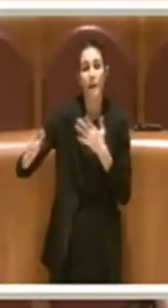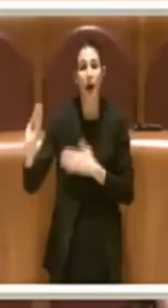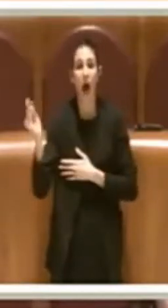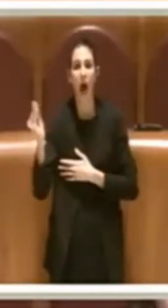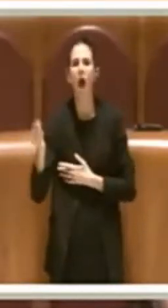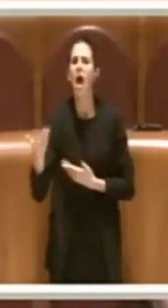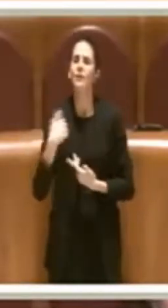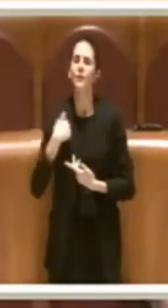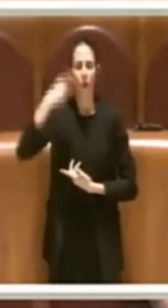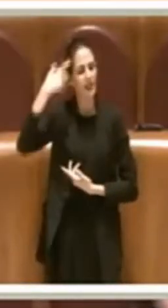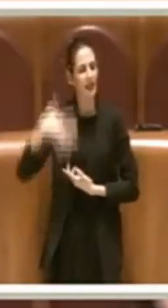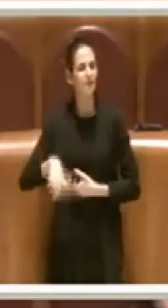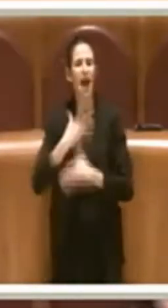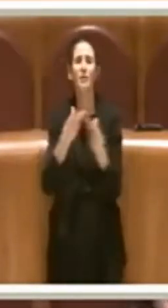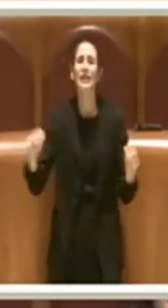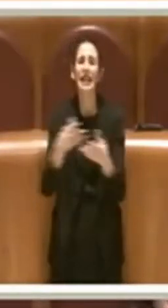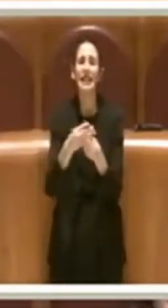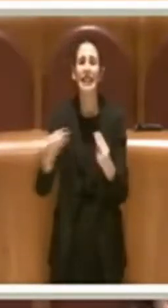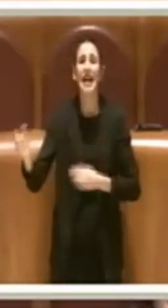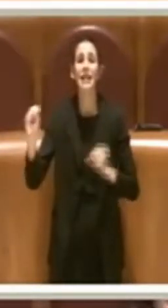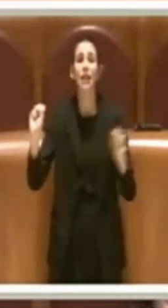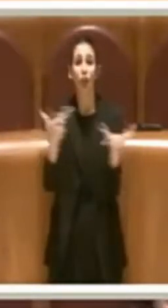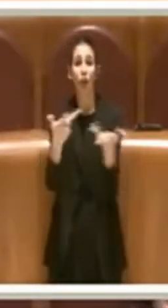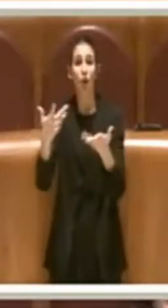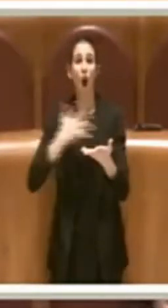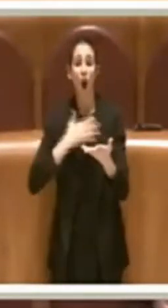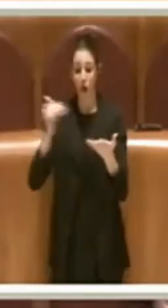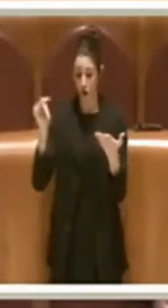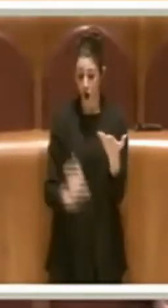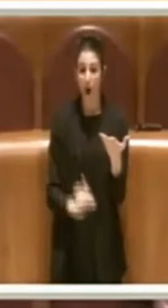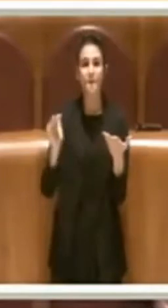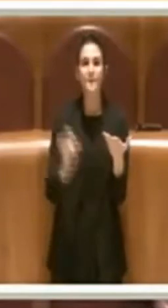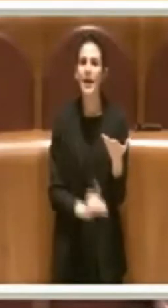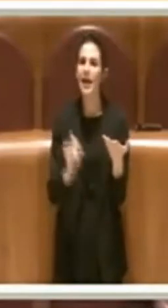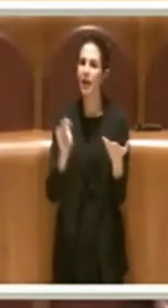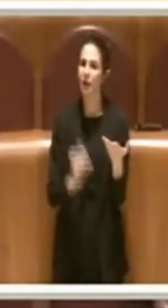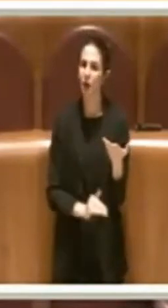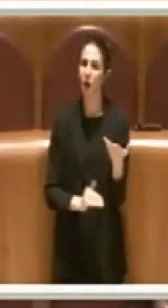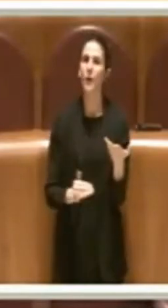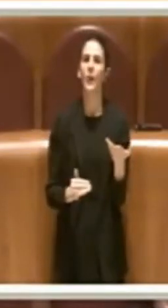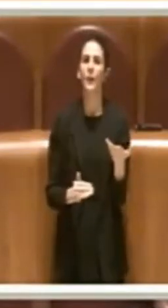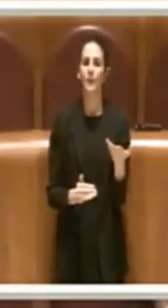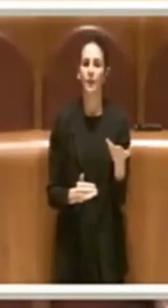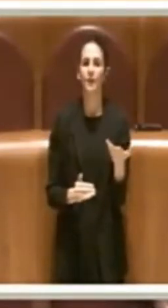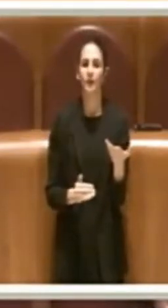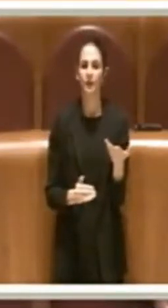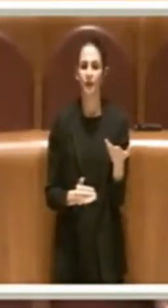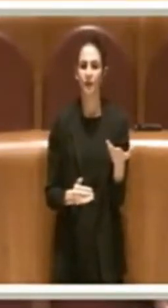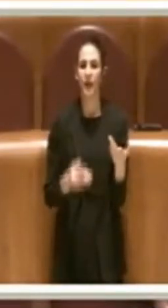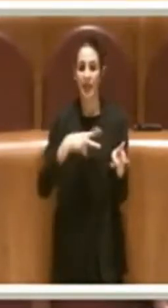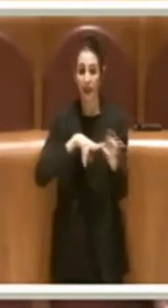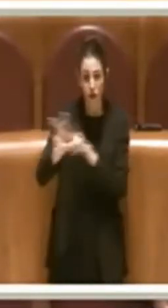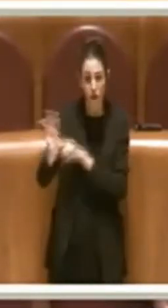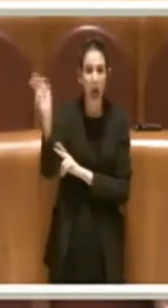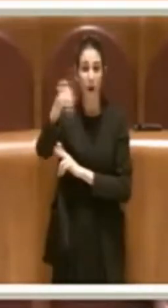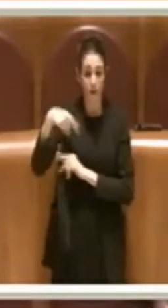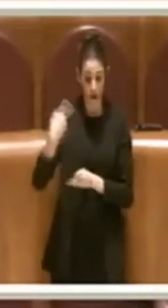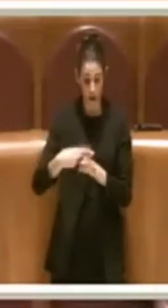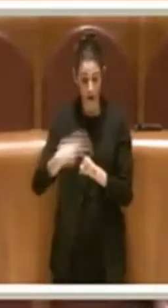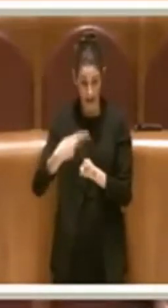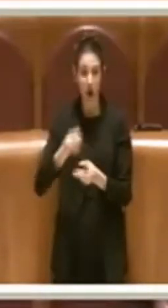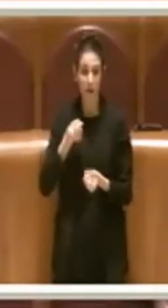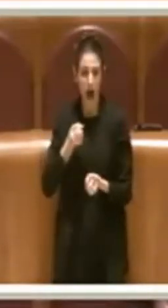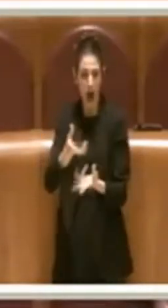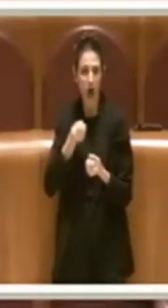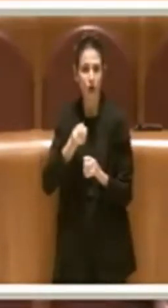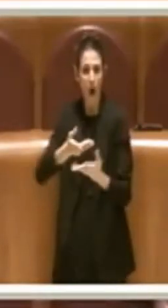minori, tantissimi minori, parliamo a livello nazionale ma anche a livello romano, perché i numeri che abbiamo a Roma sono molto alti, è la capitale,